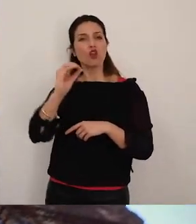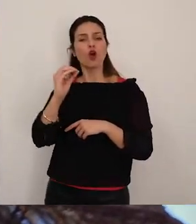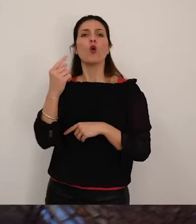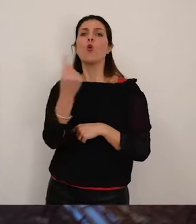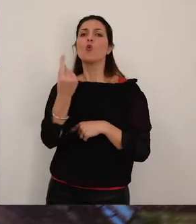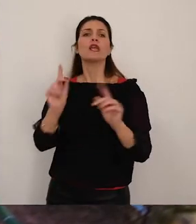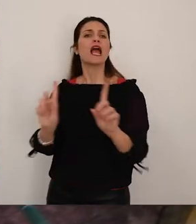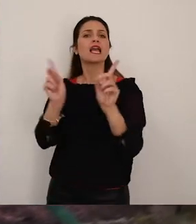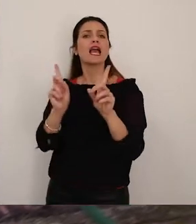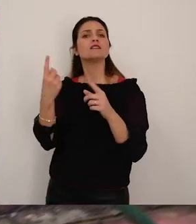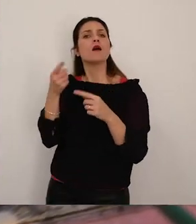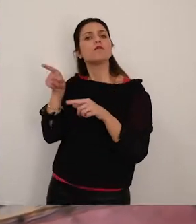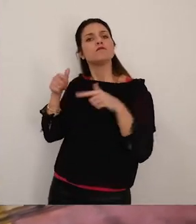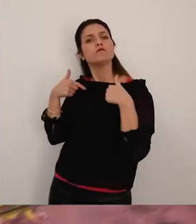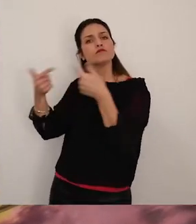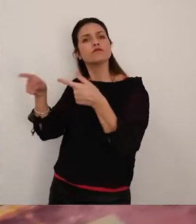al santo.